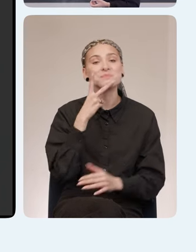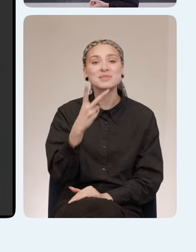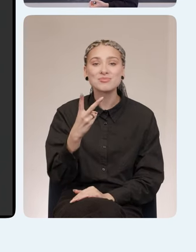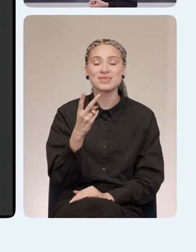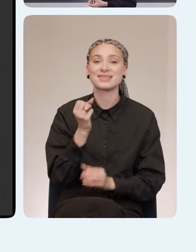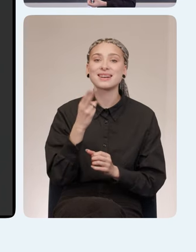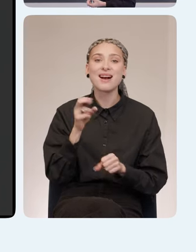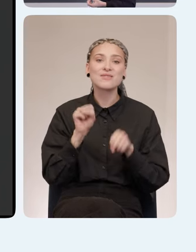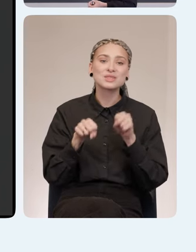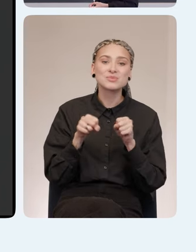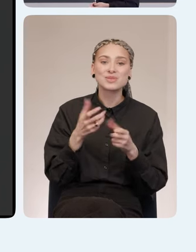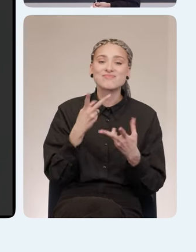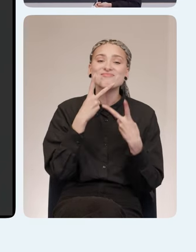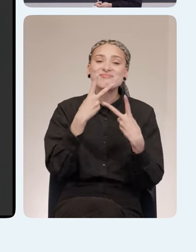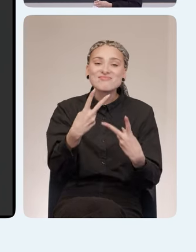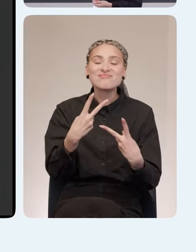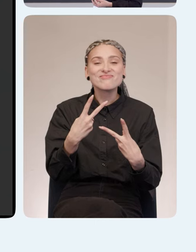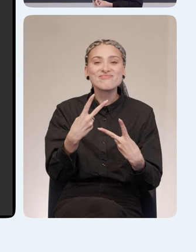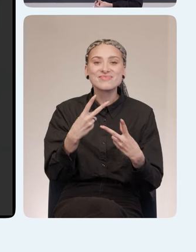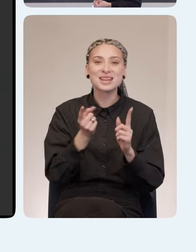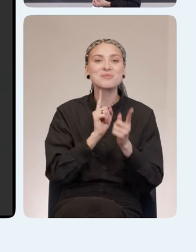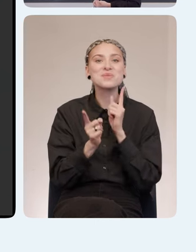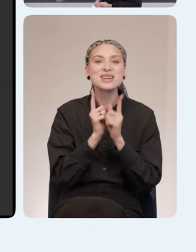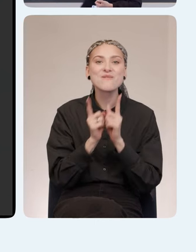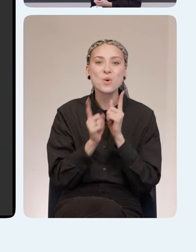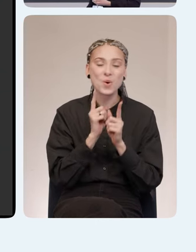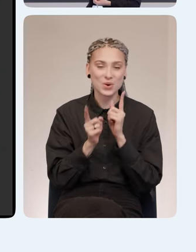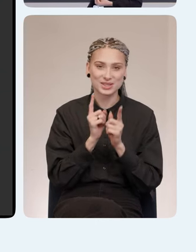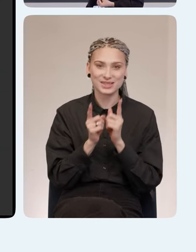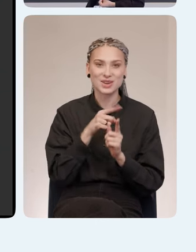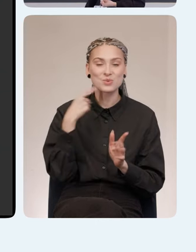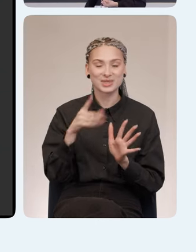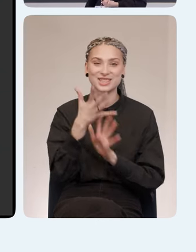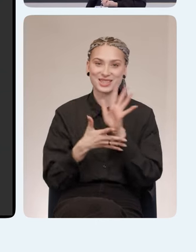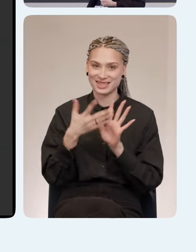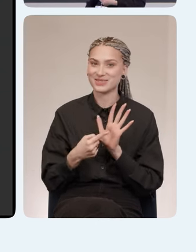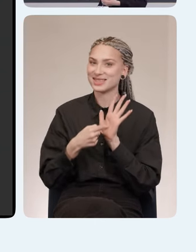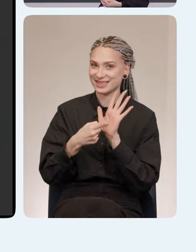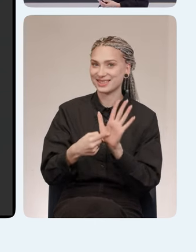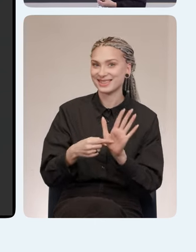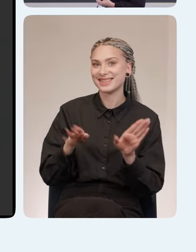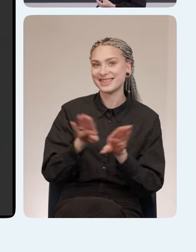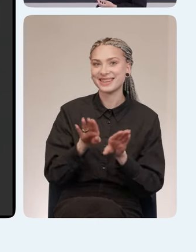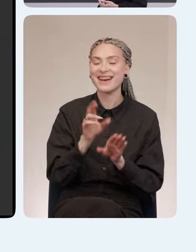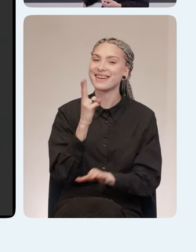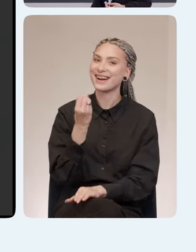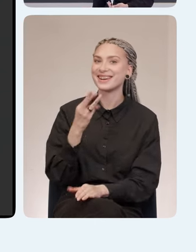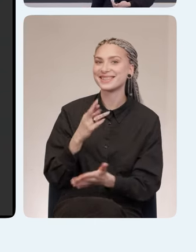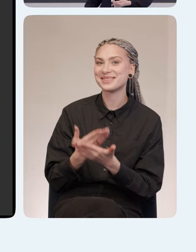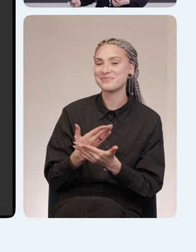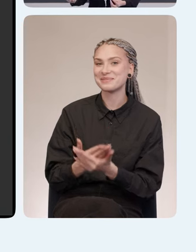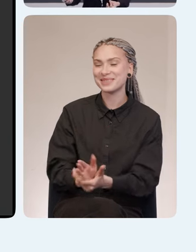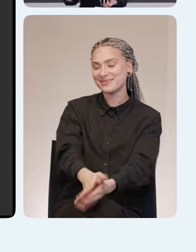как возможно не наслаждаться переводчицами русского жестового языка, такими, как Катя, например.